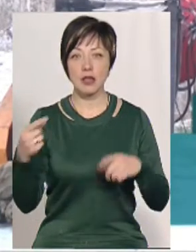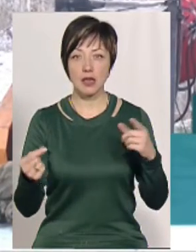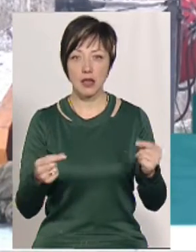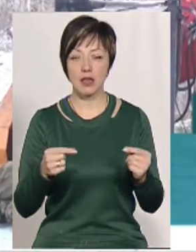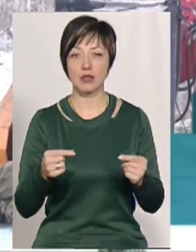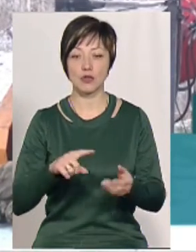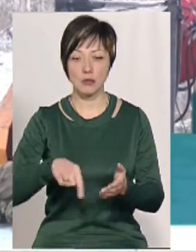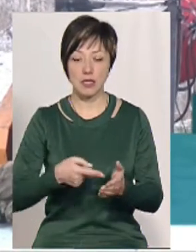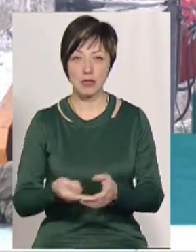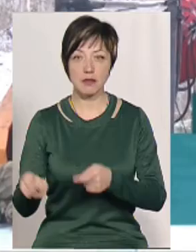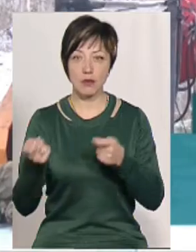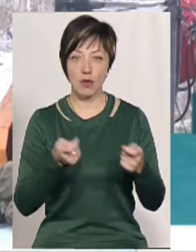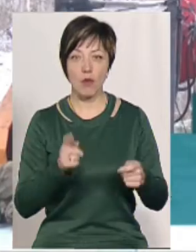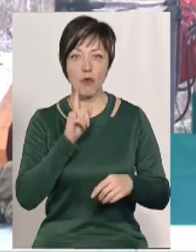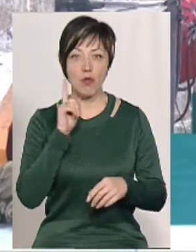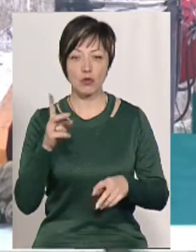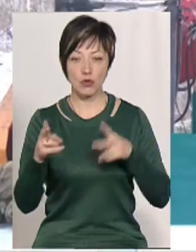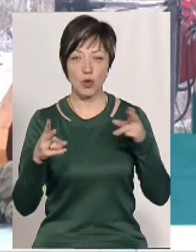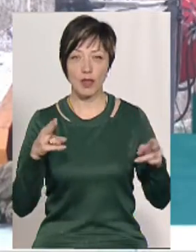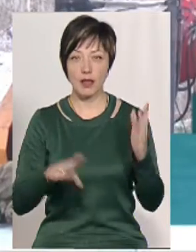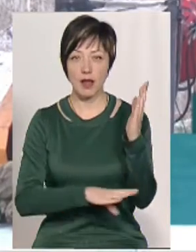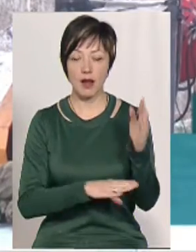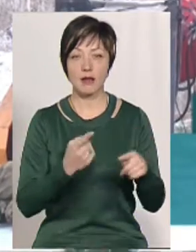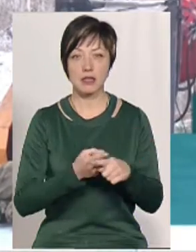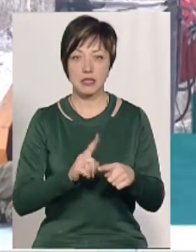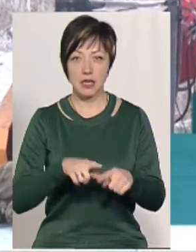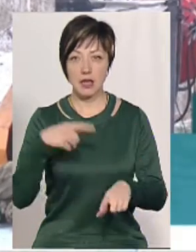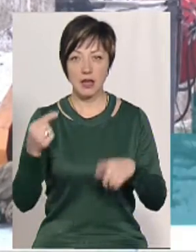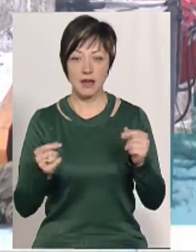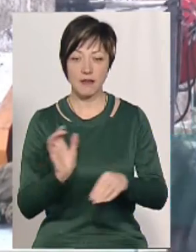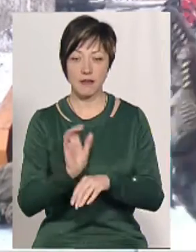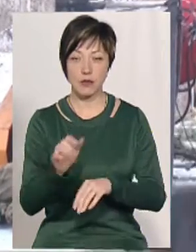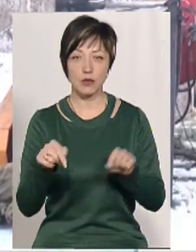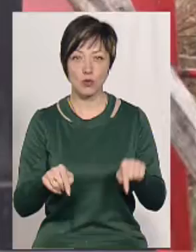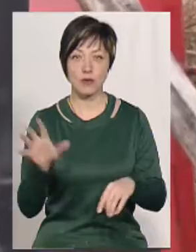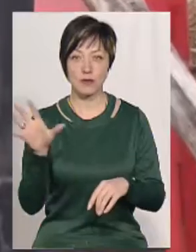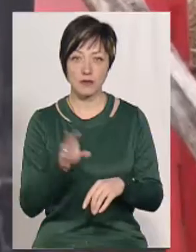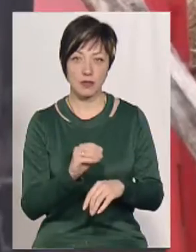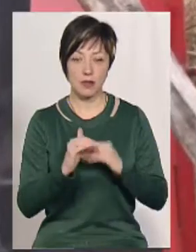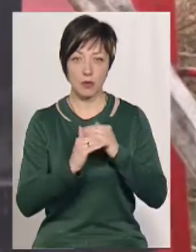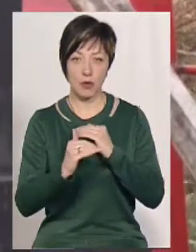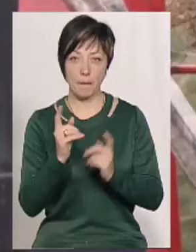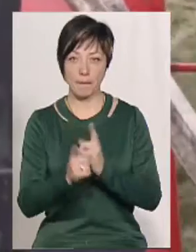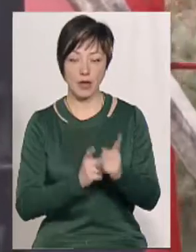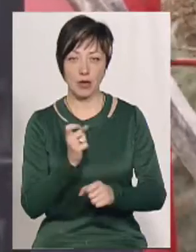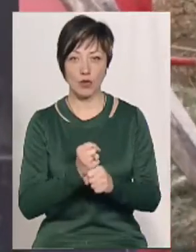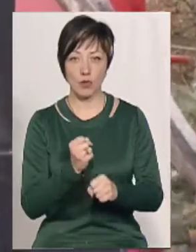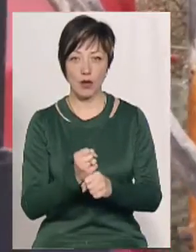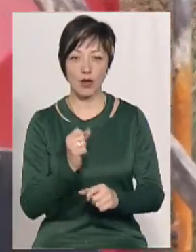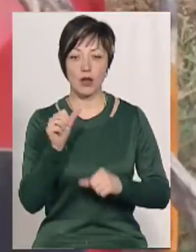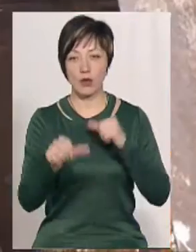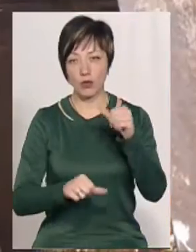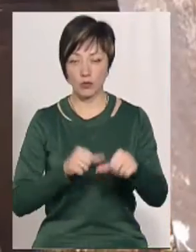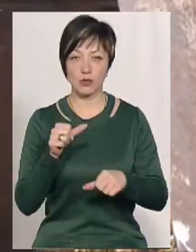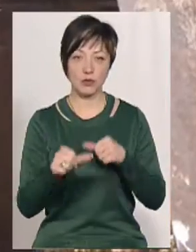гілля, що звозять дерева, ось у молодшої дерева. Це гілля, все сюди йде на полігон і все воно перероблюється. Круглий рік,